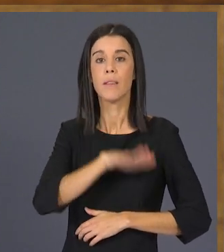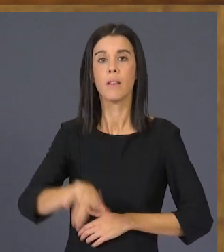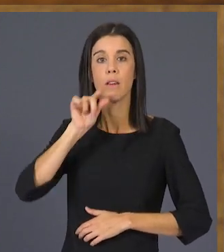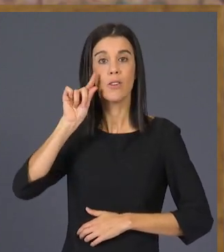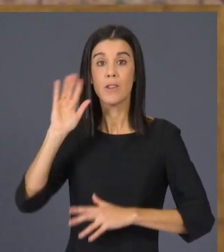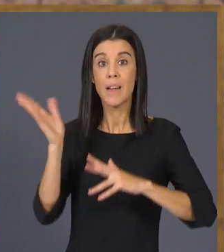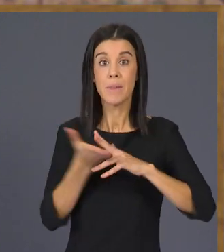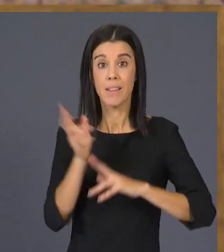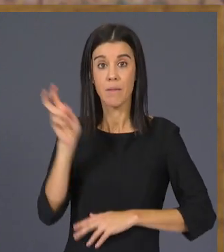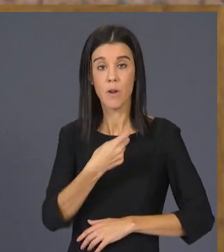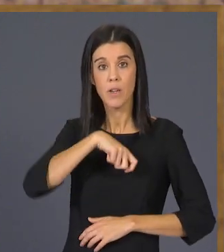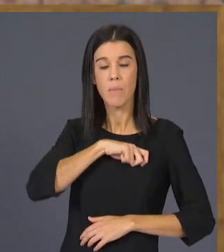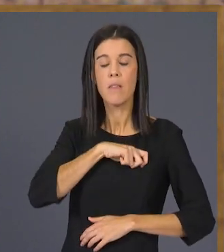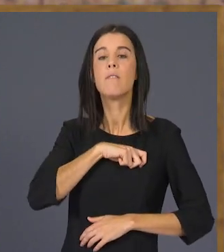Espanya.